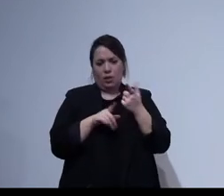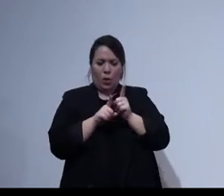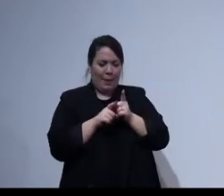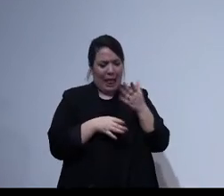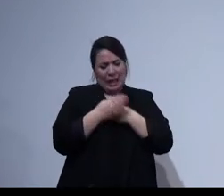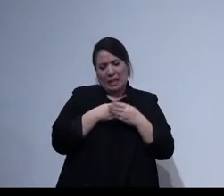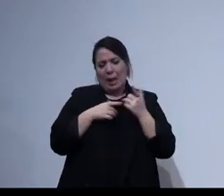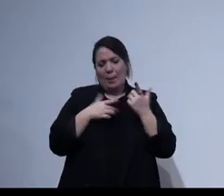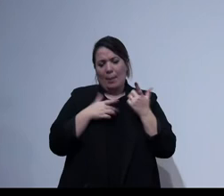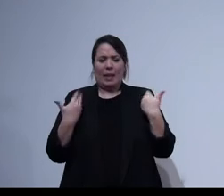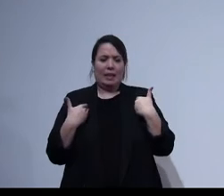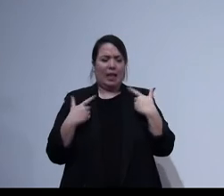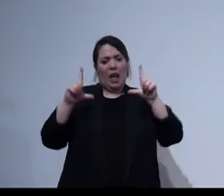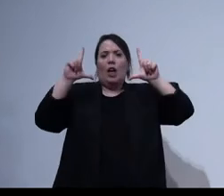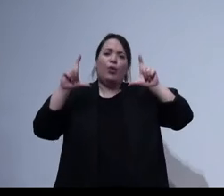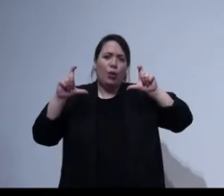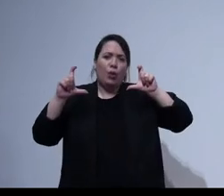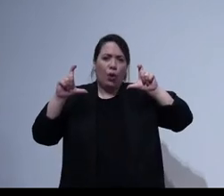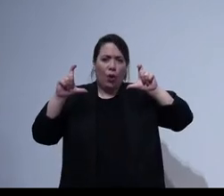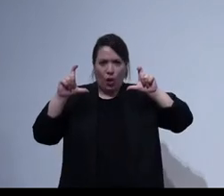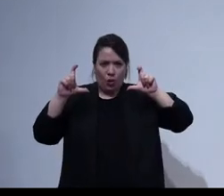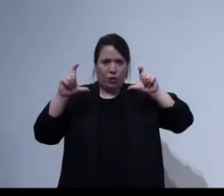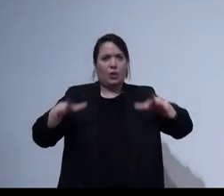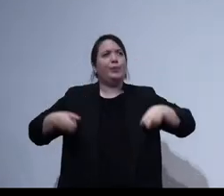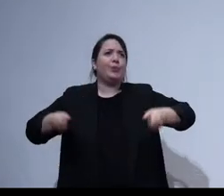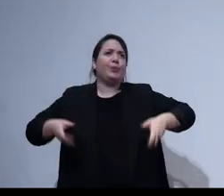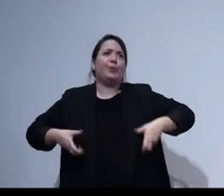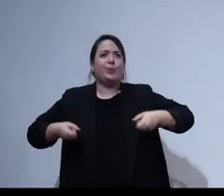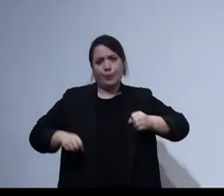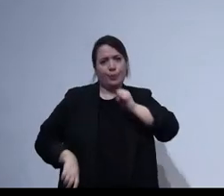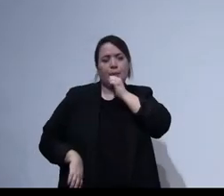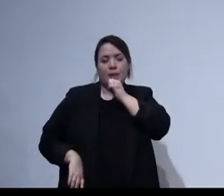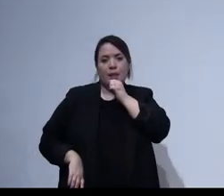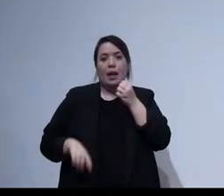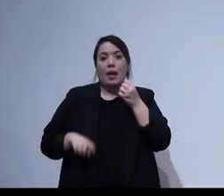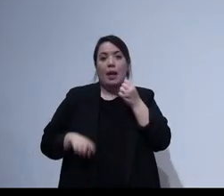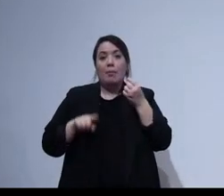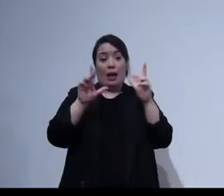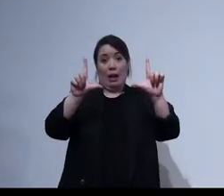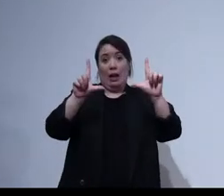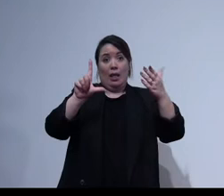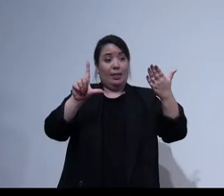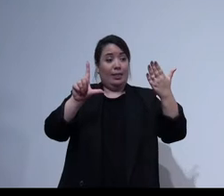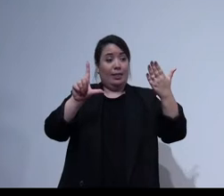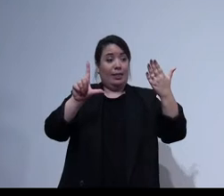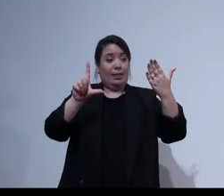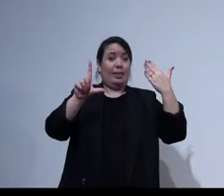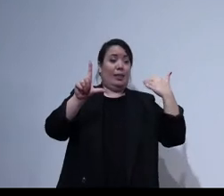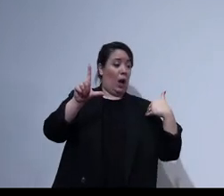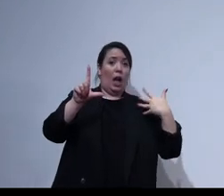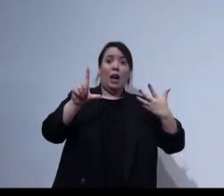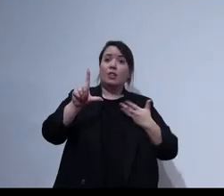dall'iconografia della sedia rotelle, ma dietro quell'iconografia c'è un mondo che ha